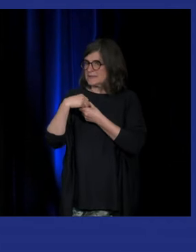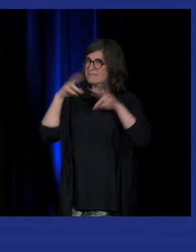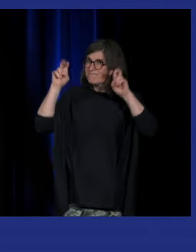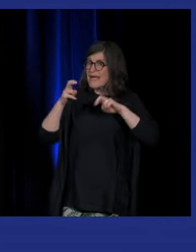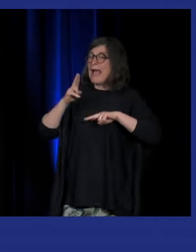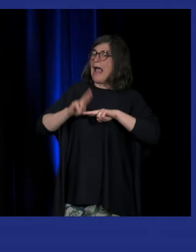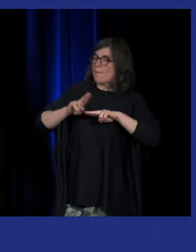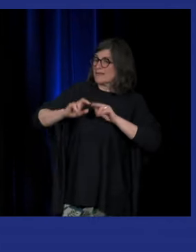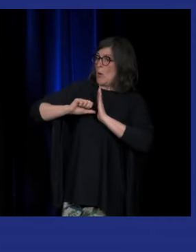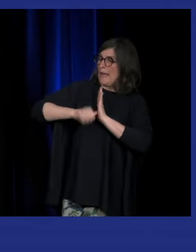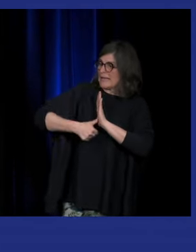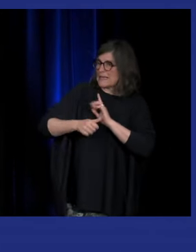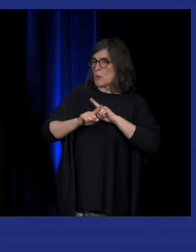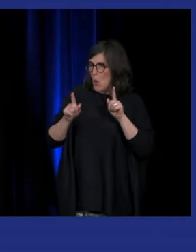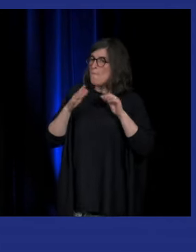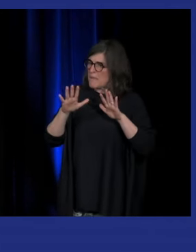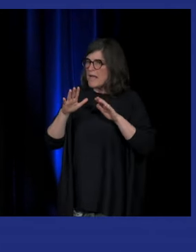identitaire mais d'autres types de réparation